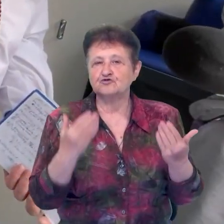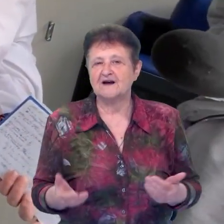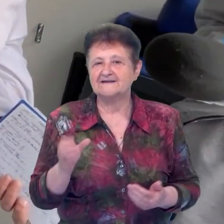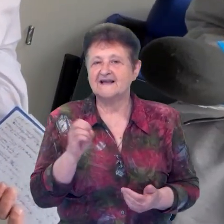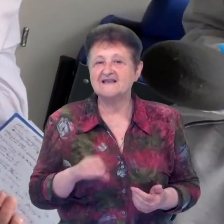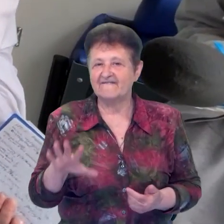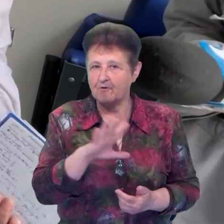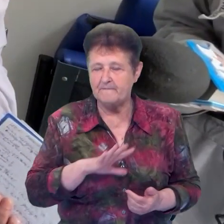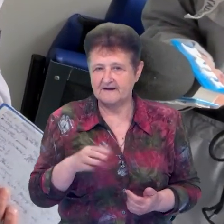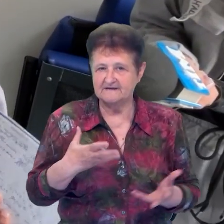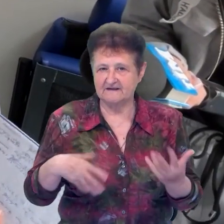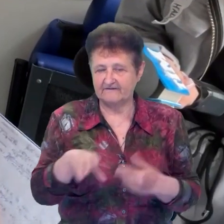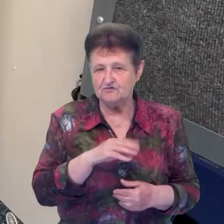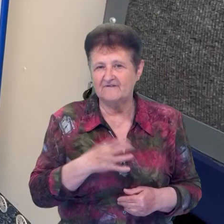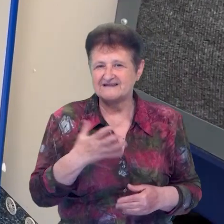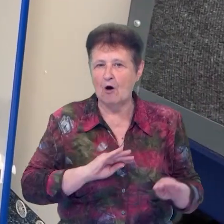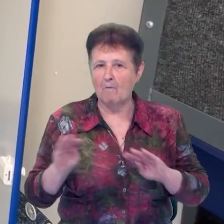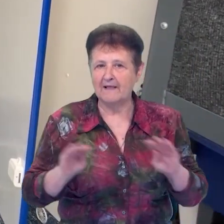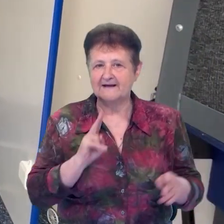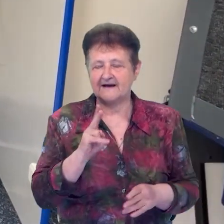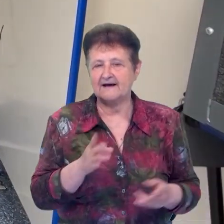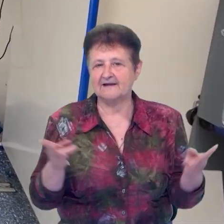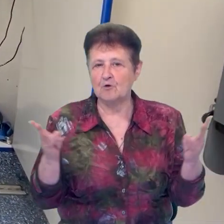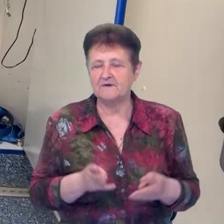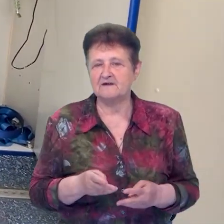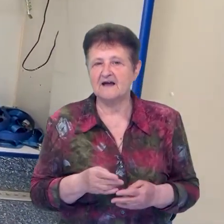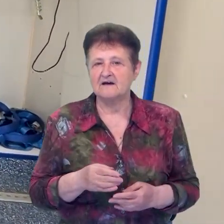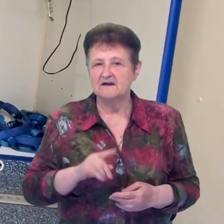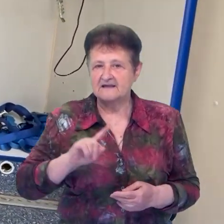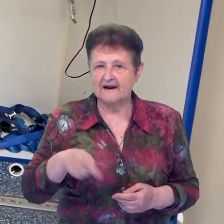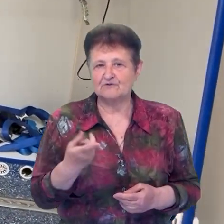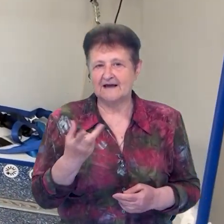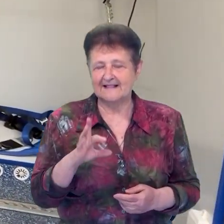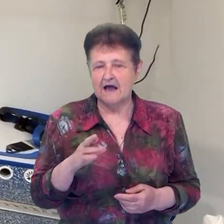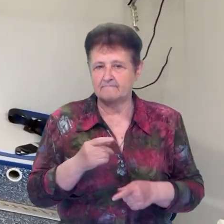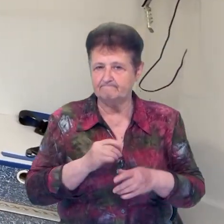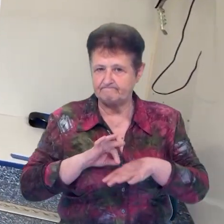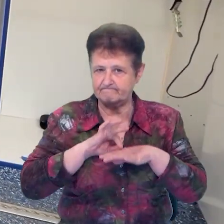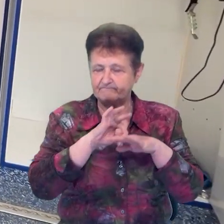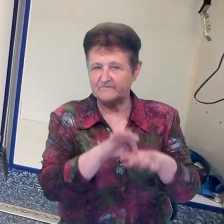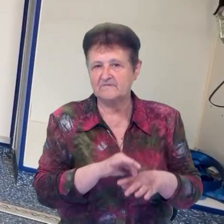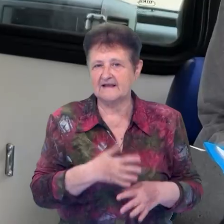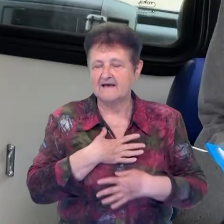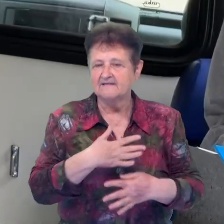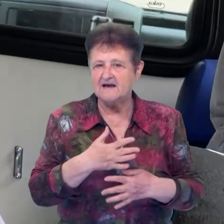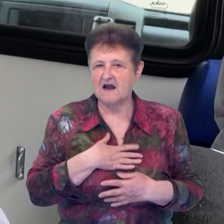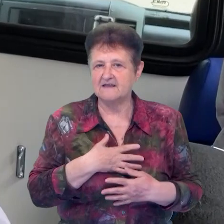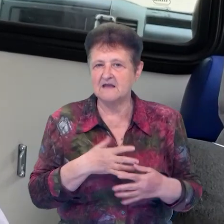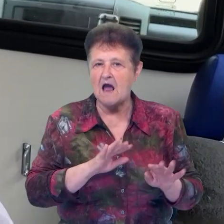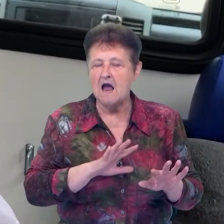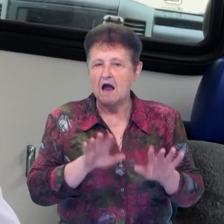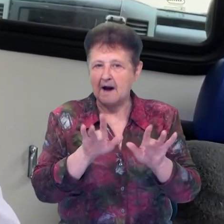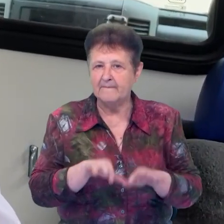європейські носилки, все обладнання, яке необхідне і вимагається для транспортування хворих – це дихальна апаратура,